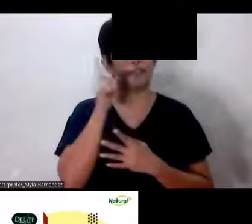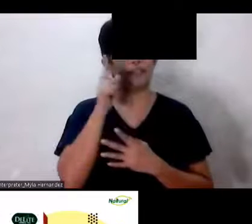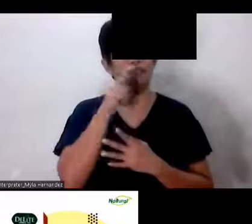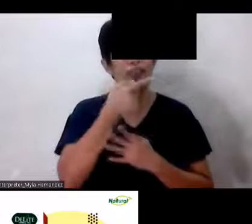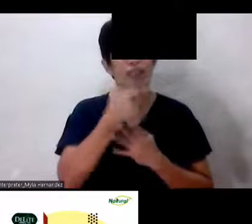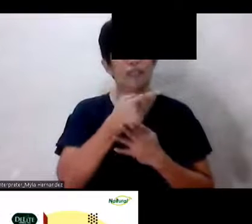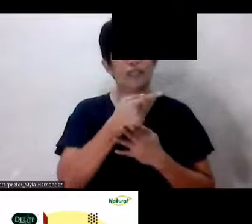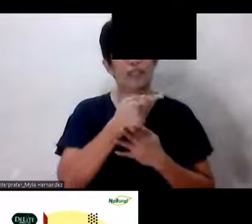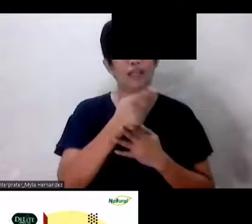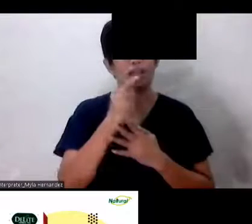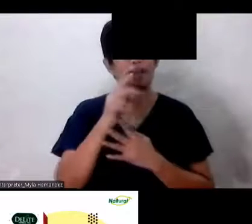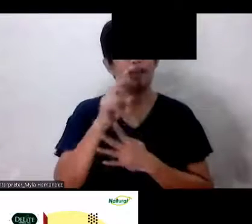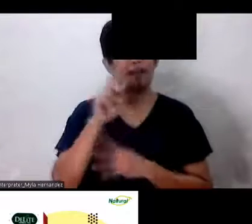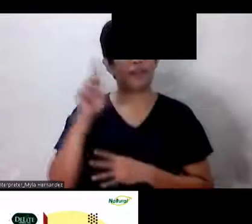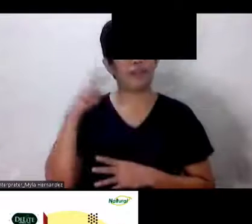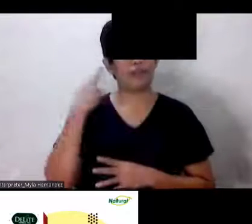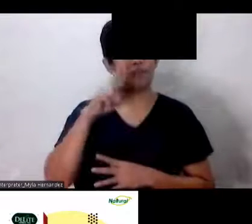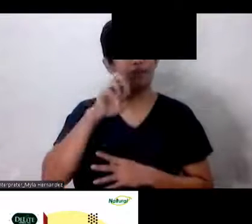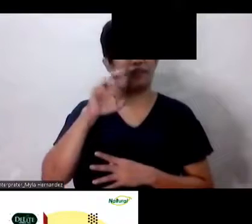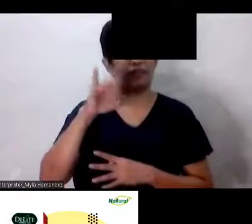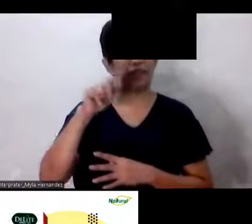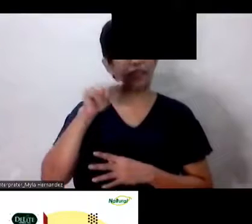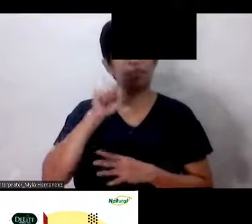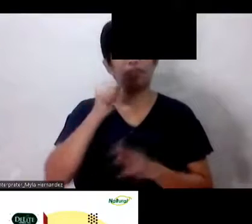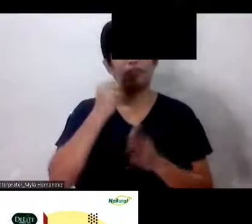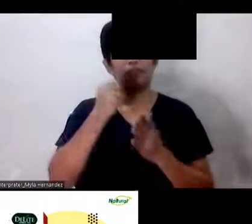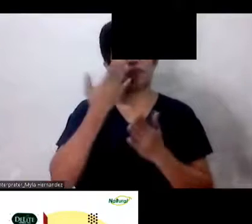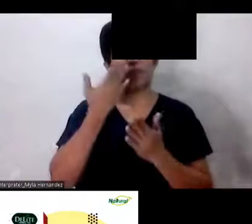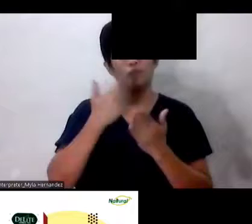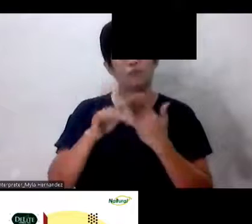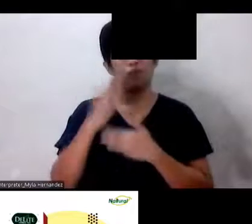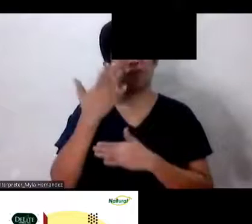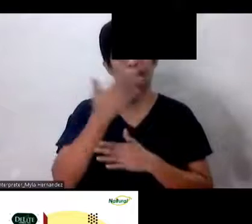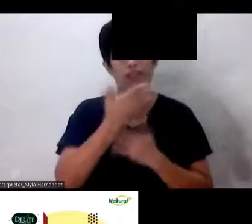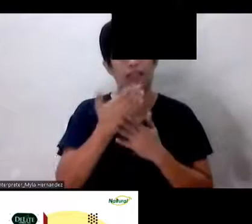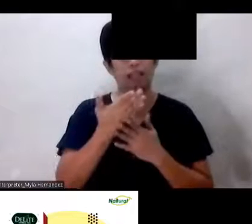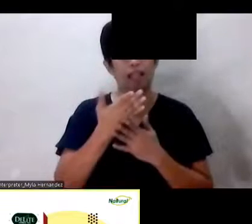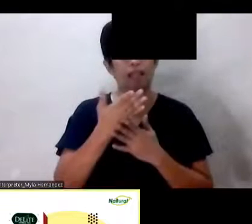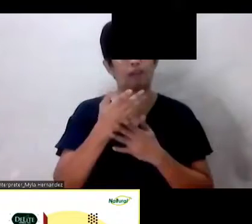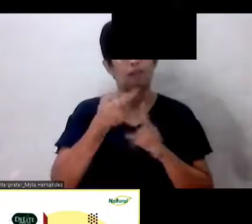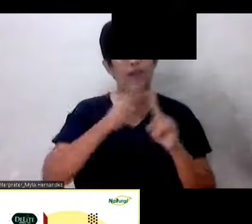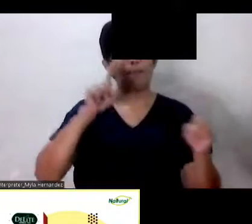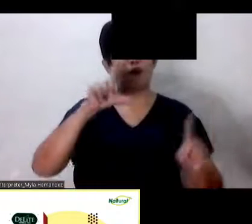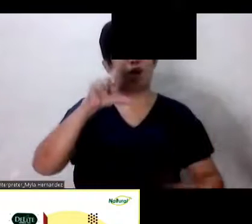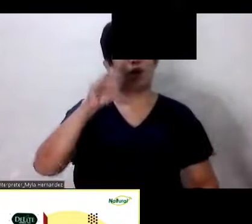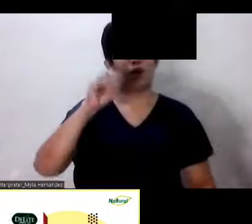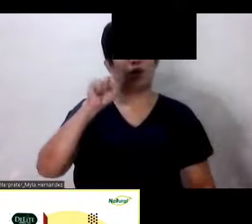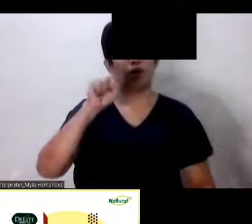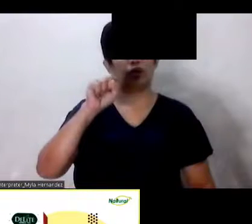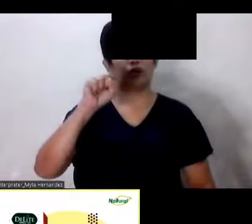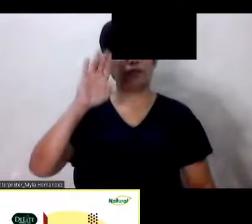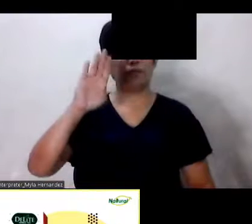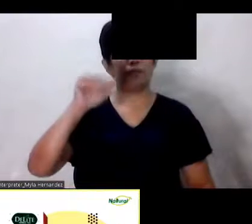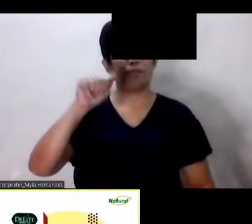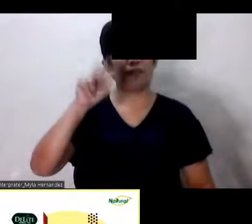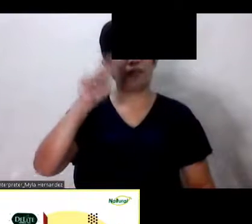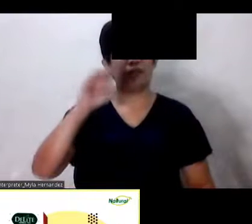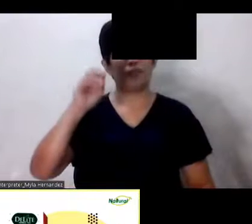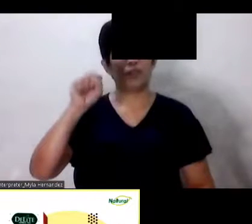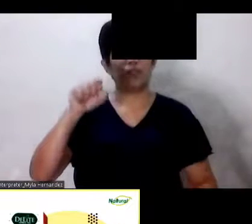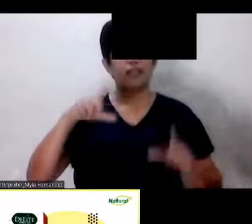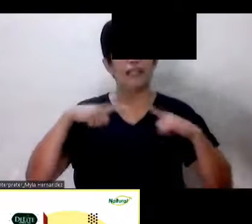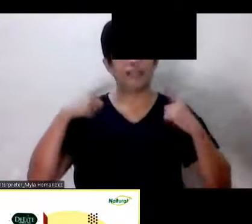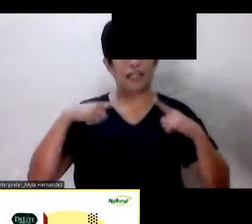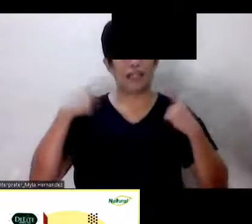Yan Maganda umaga po Nakikinig po ako lagi Mula sa Los Baños Laguna Wow Los Baños Diyan galing si